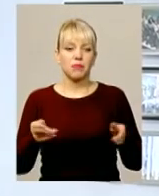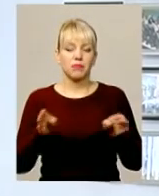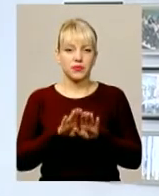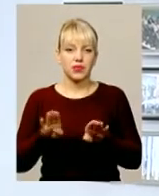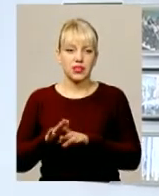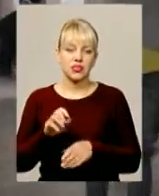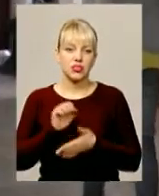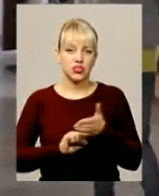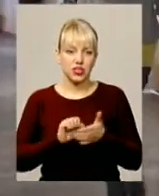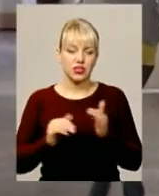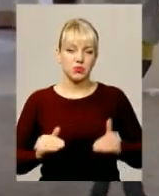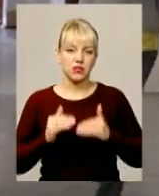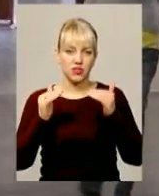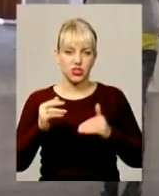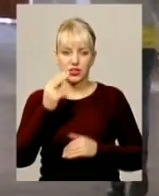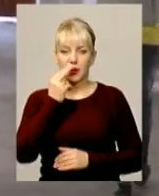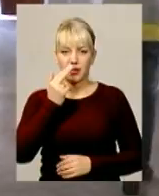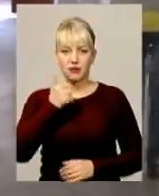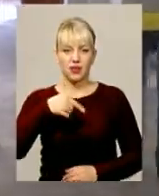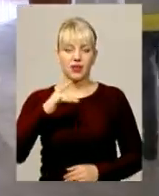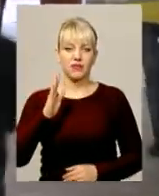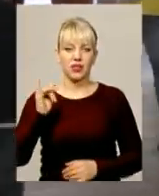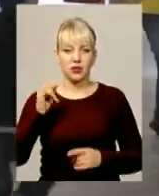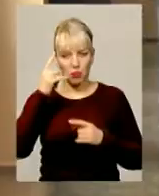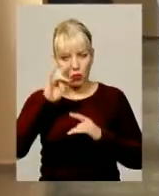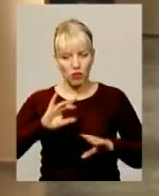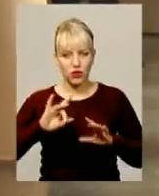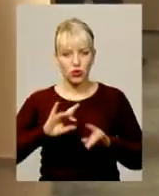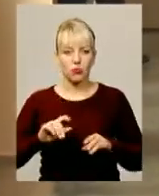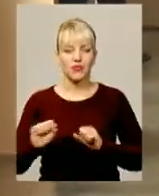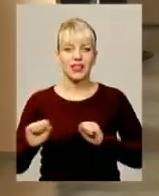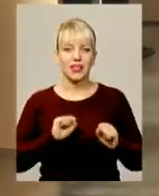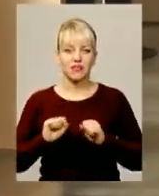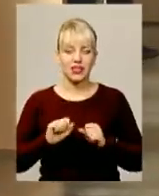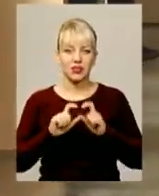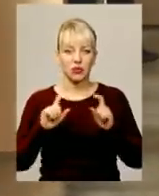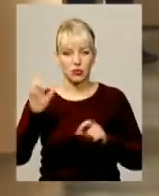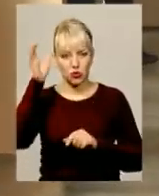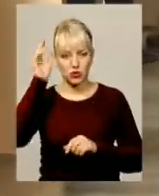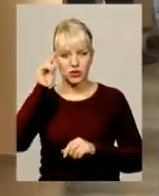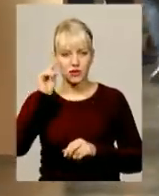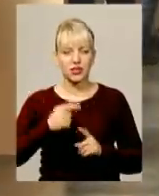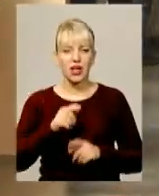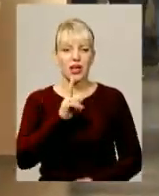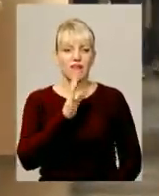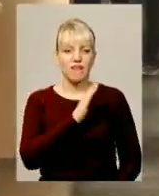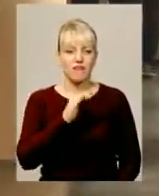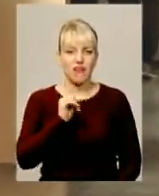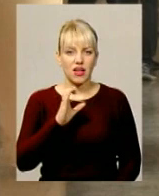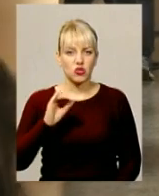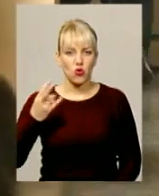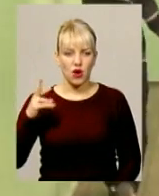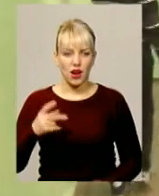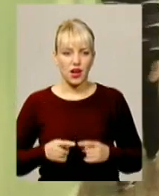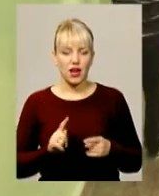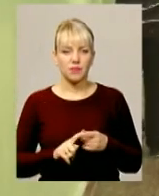захворюваності на грип та ГРВІ, повідомив керівник Департаменту освіти та науки облдержадміністрації Олег Фасоля. Географія шкіл, що